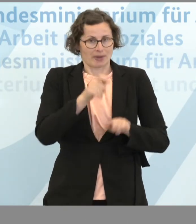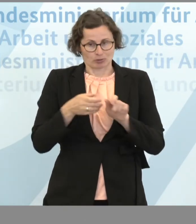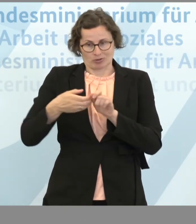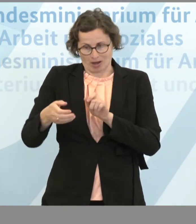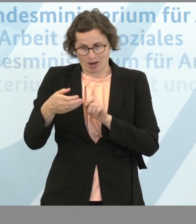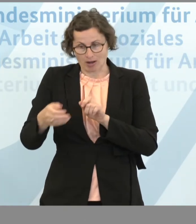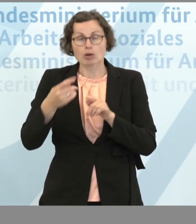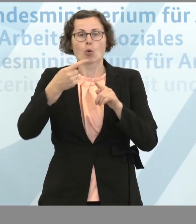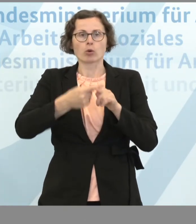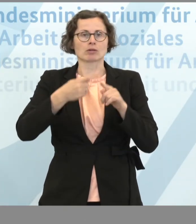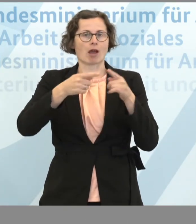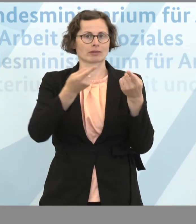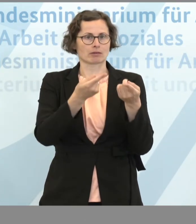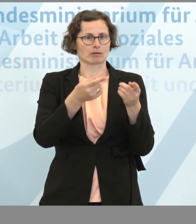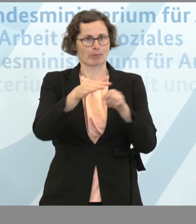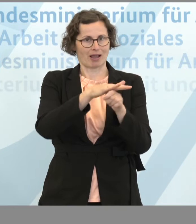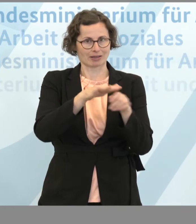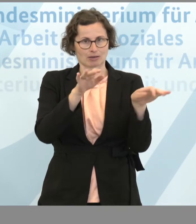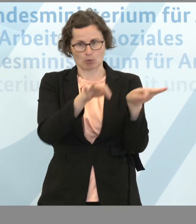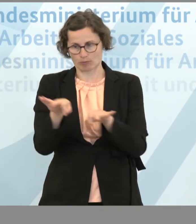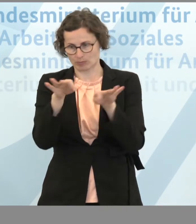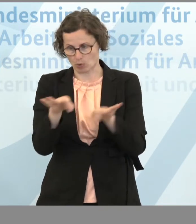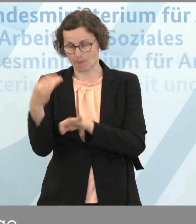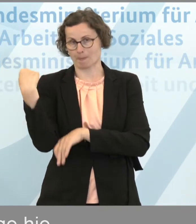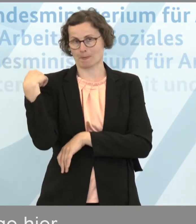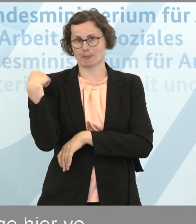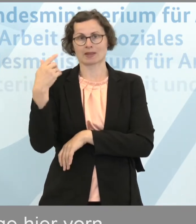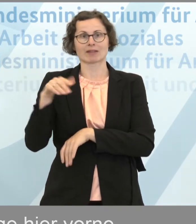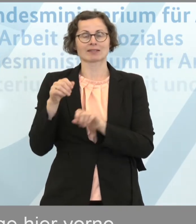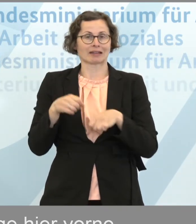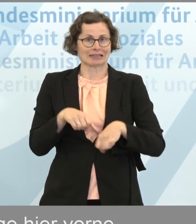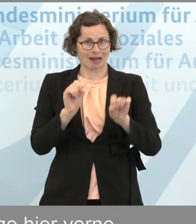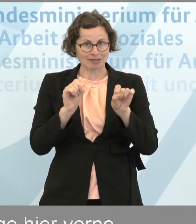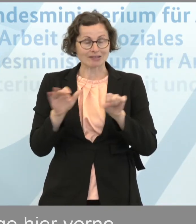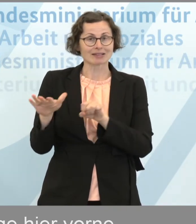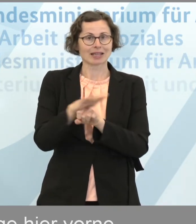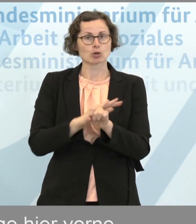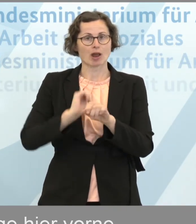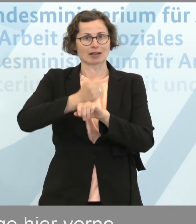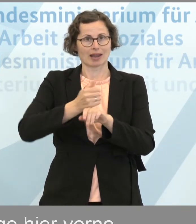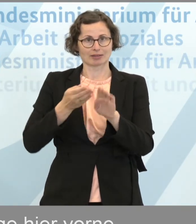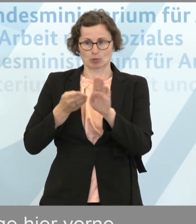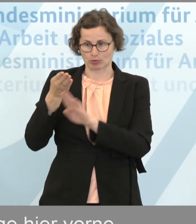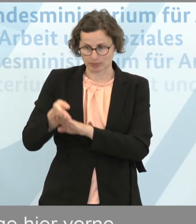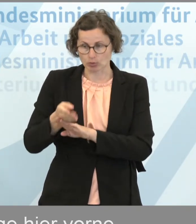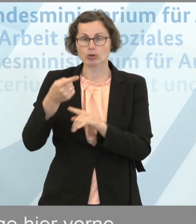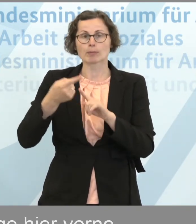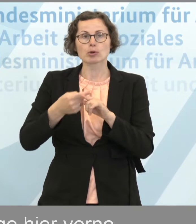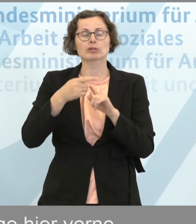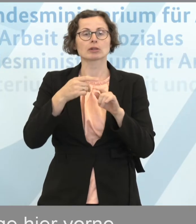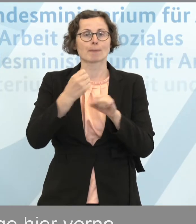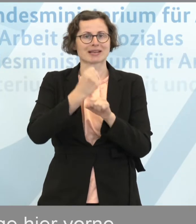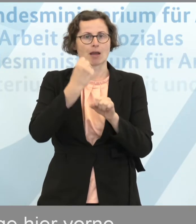umgeschichtet. Ich war am Montag in der Regionaldirektion in Niedersachsen, hatte auch eine Schalte mit Mitarbeiterinnen und Mitarbeitern aus